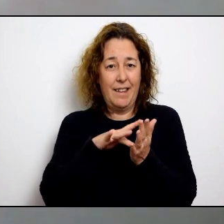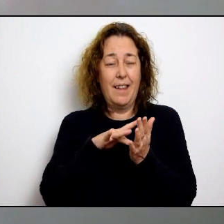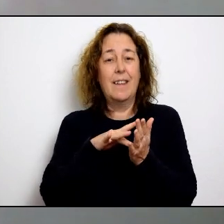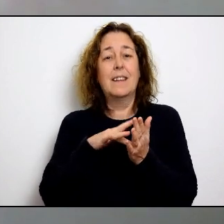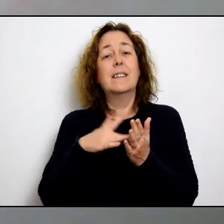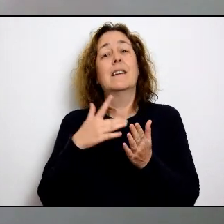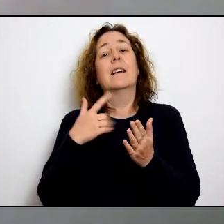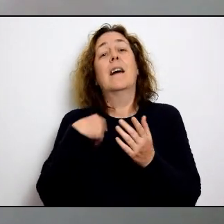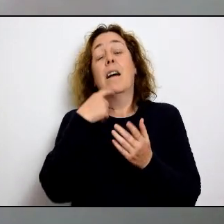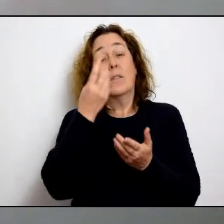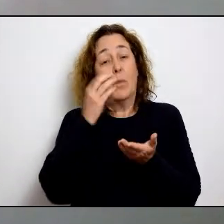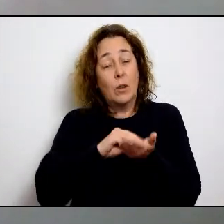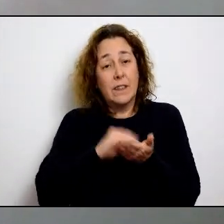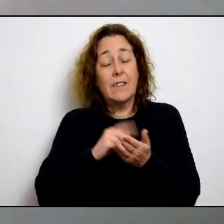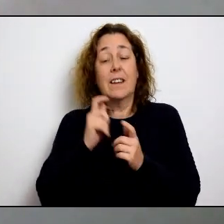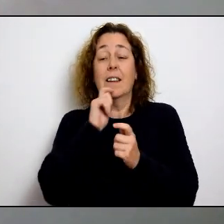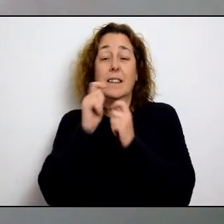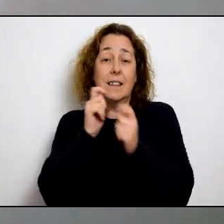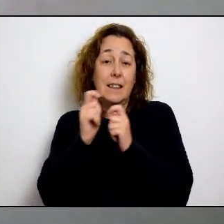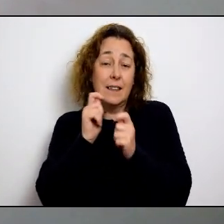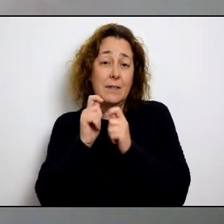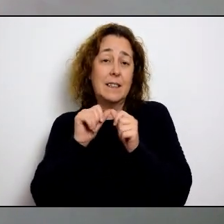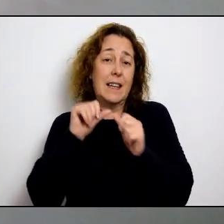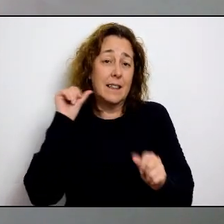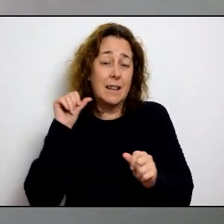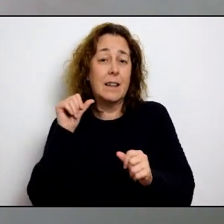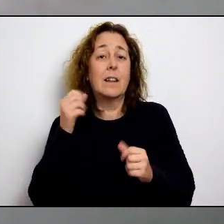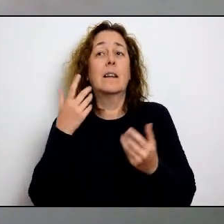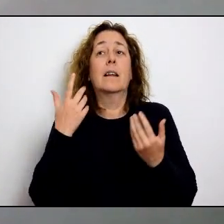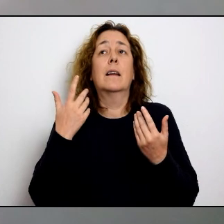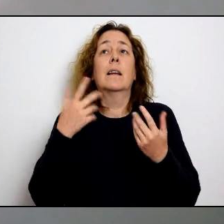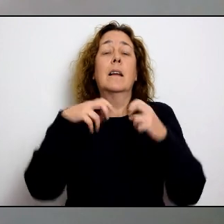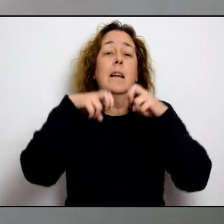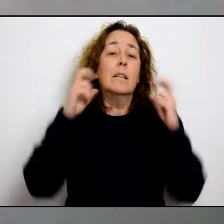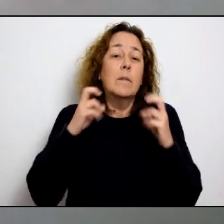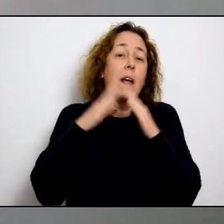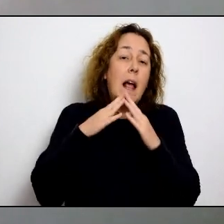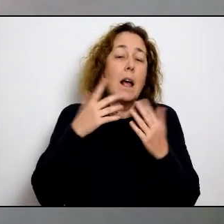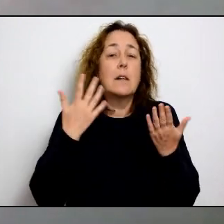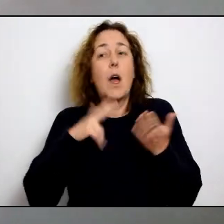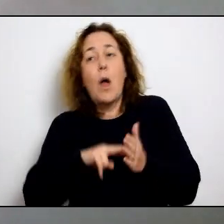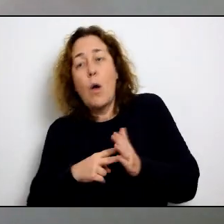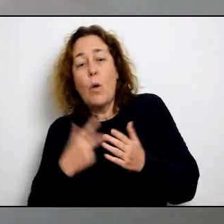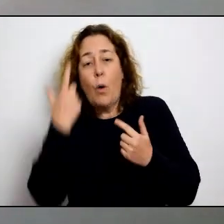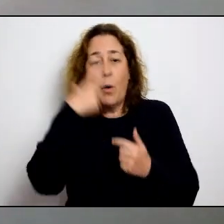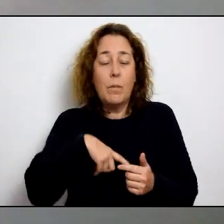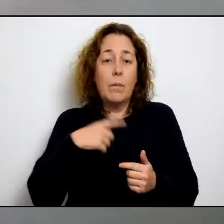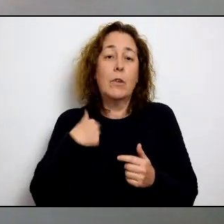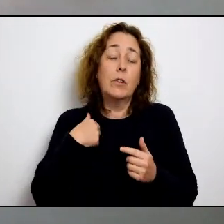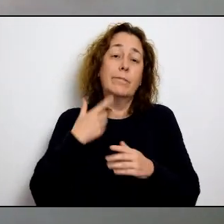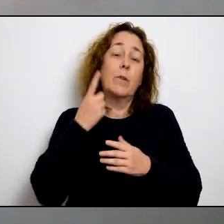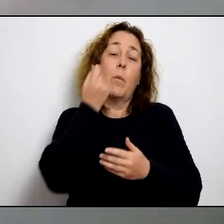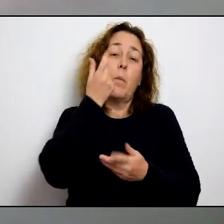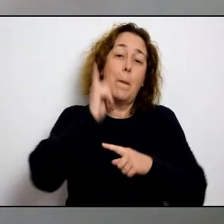avui he fet la compareixença des de casa és la primera vegada que ho faig a Xines quan ja he dit en diverses ocasions quan m'han entrevistat